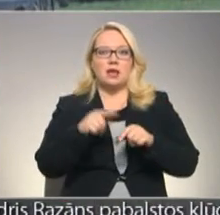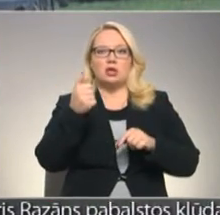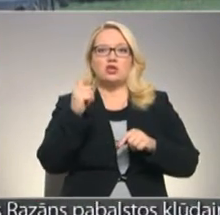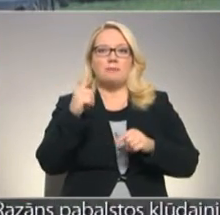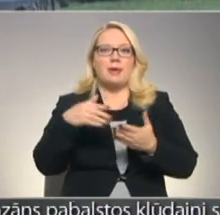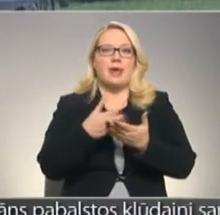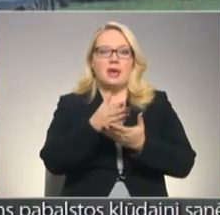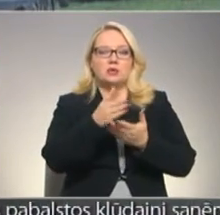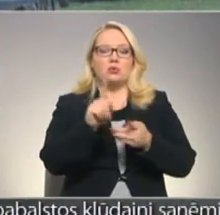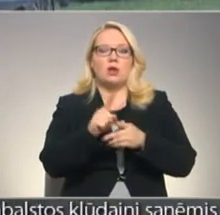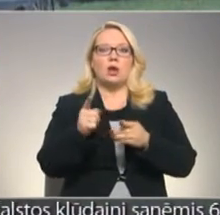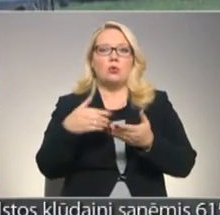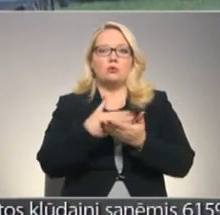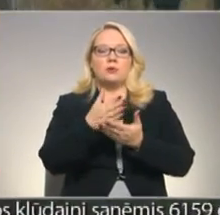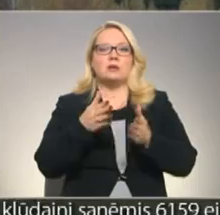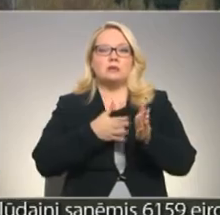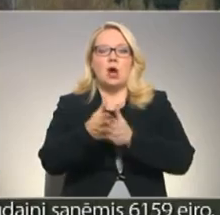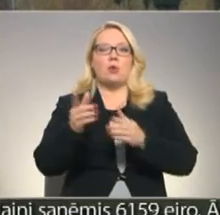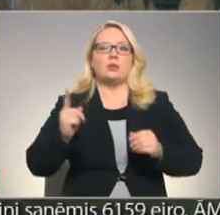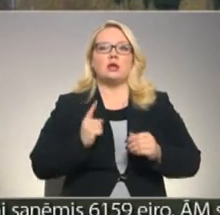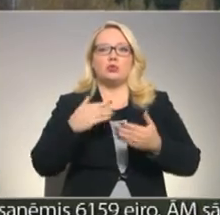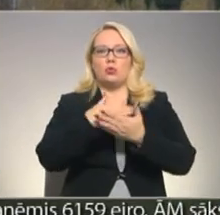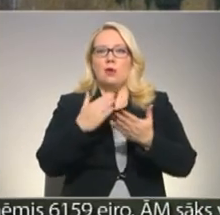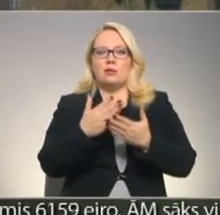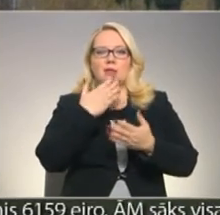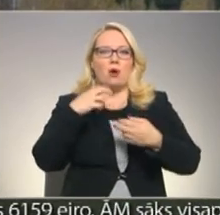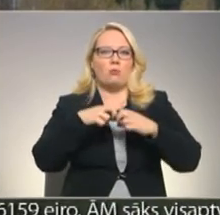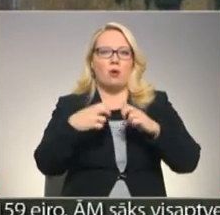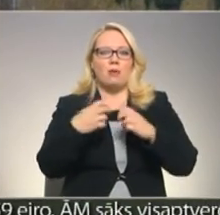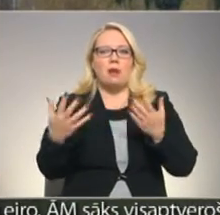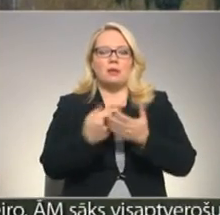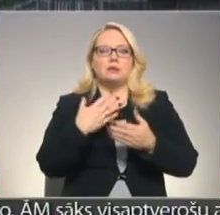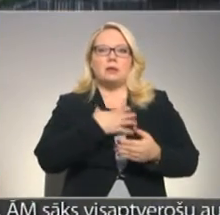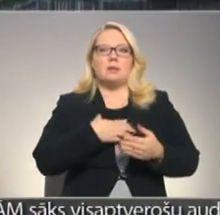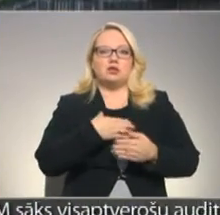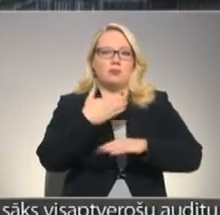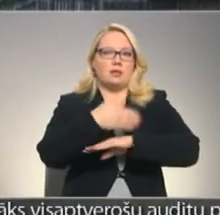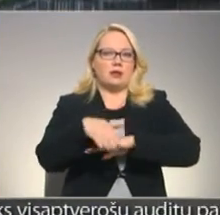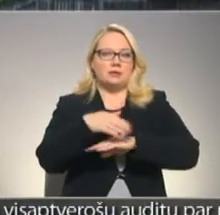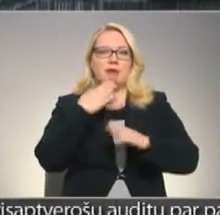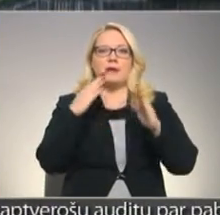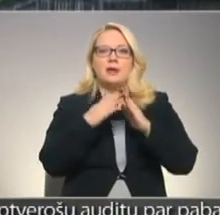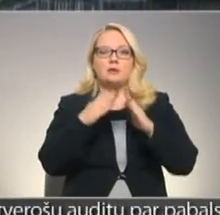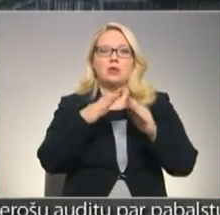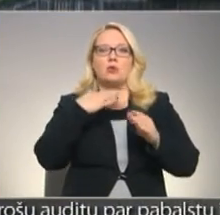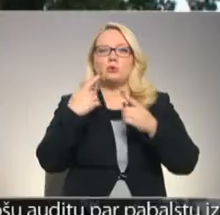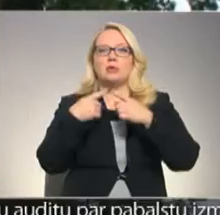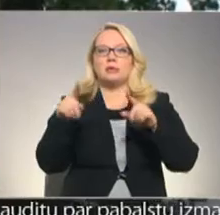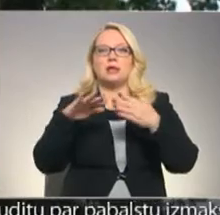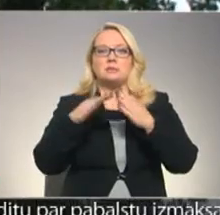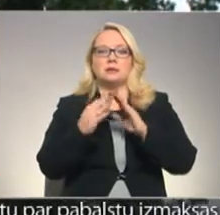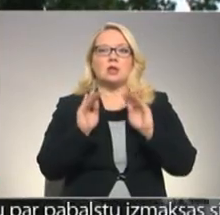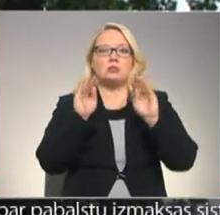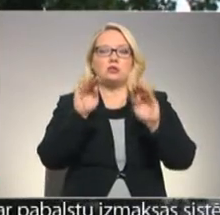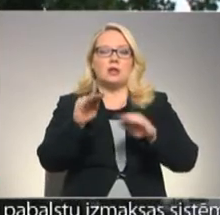kā arī kustība tiek koordinēta caur dežūru nodeļu, nav problēma atrast nepieciešamo adresi. Rezegnē un vairākās citās pilsētās ir